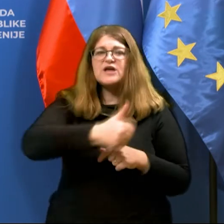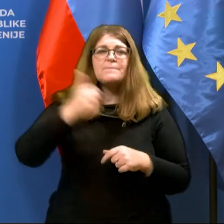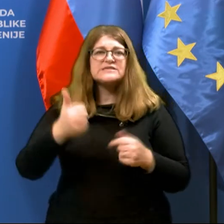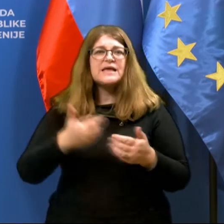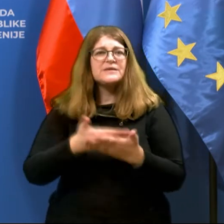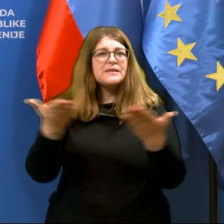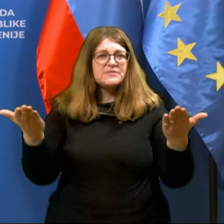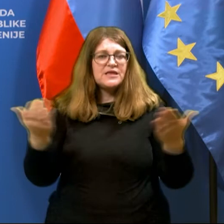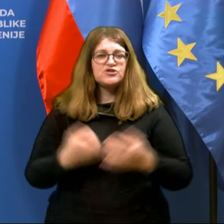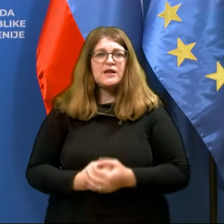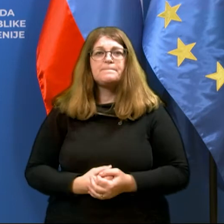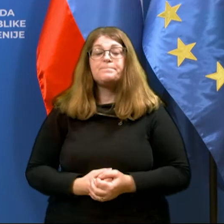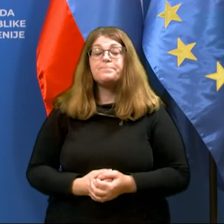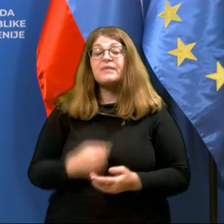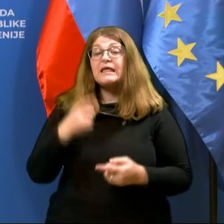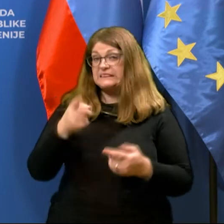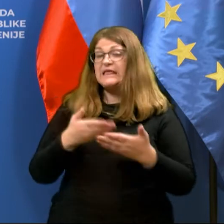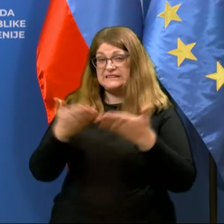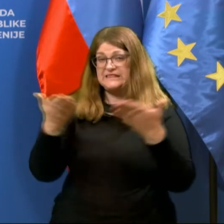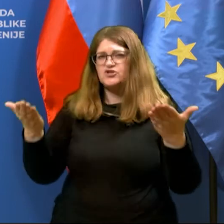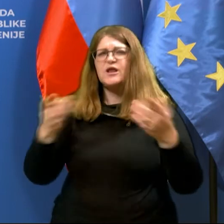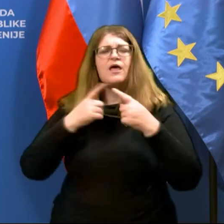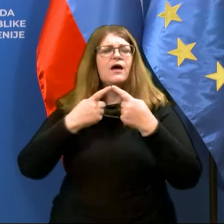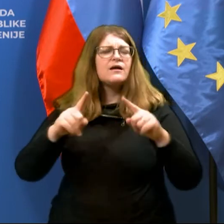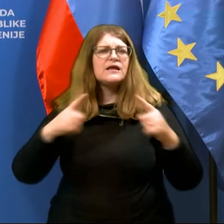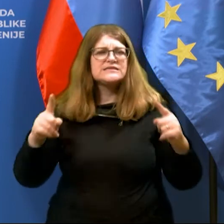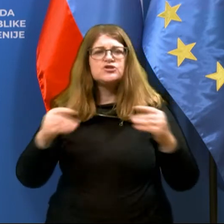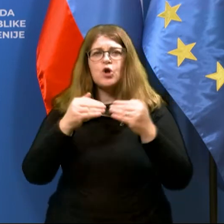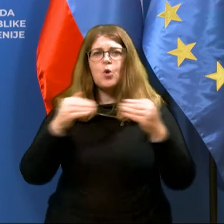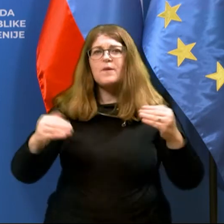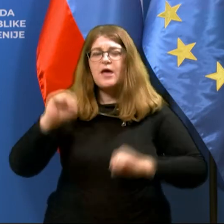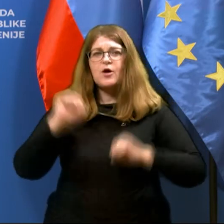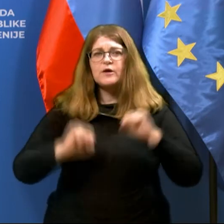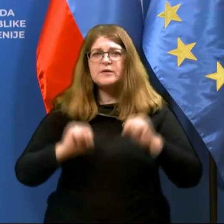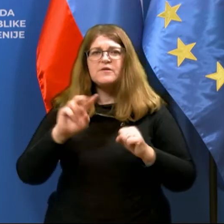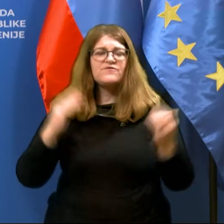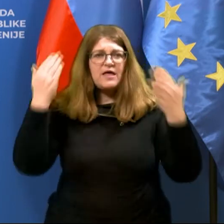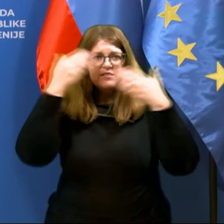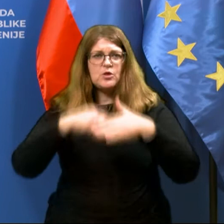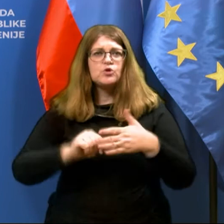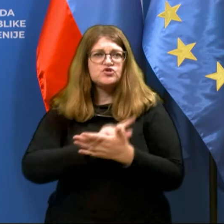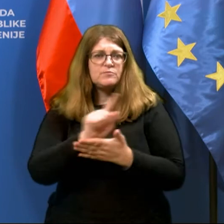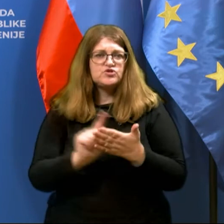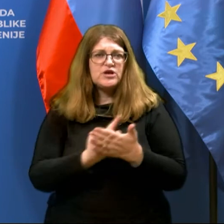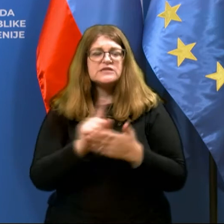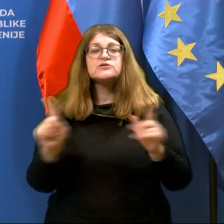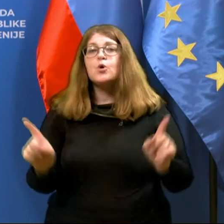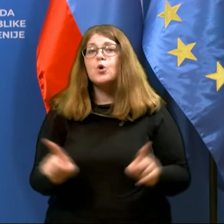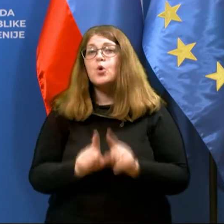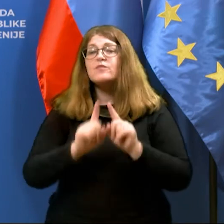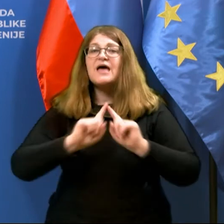deželam. Te države seveda različno omejujo gibanje tako v nočnem času, kot seveda tudi